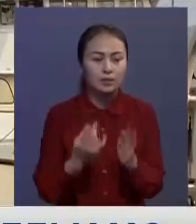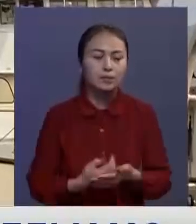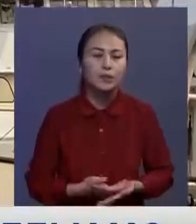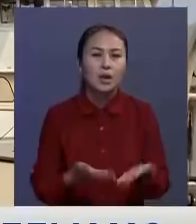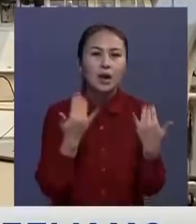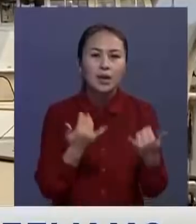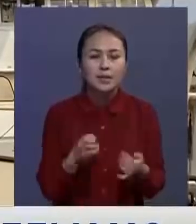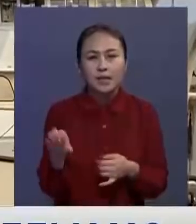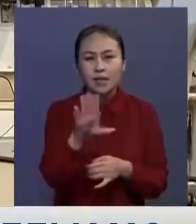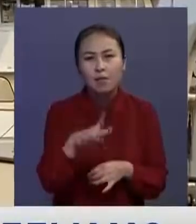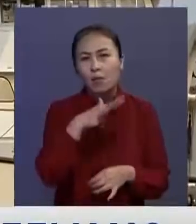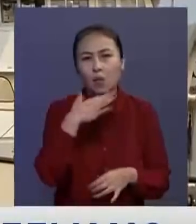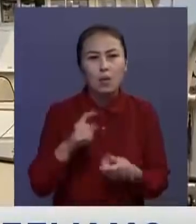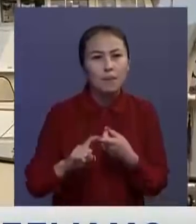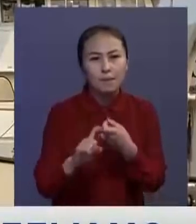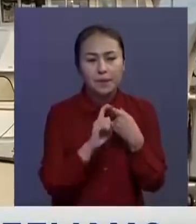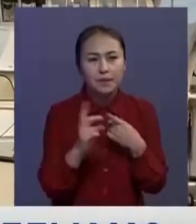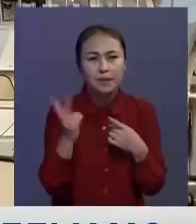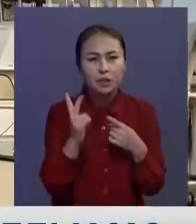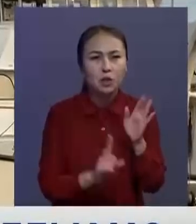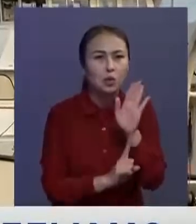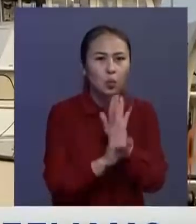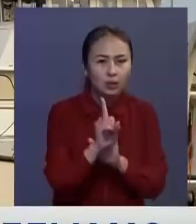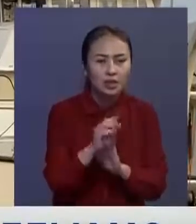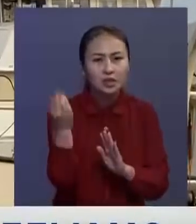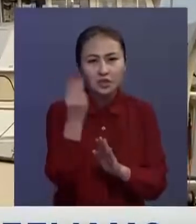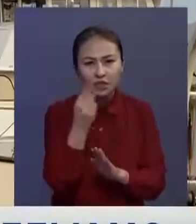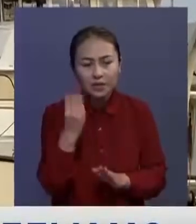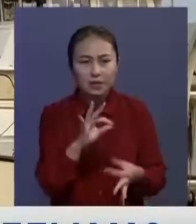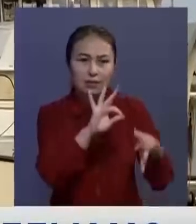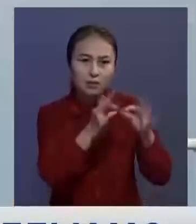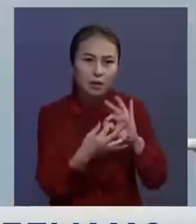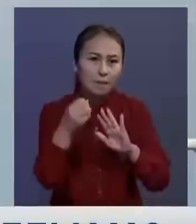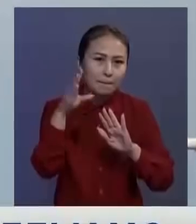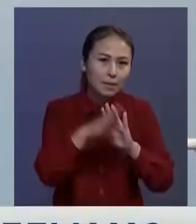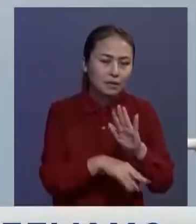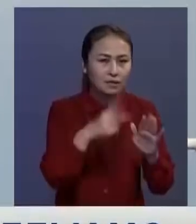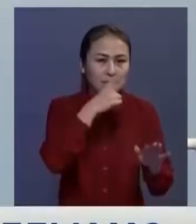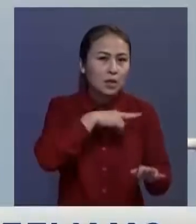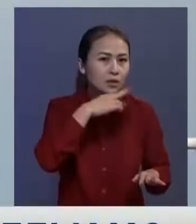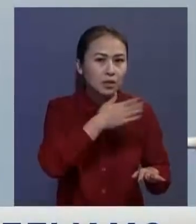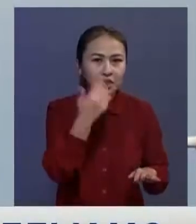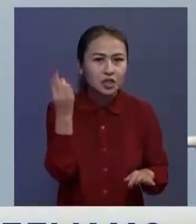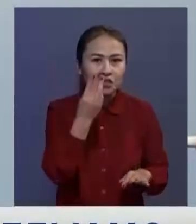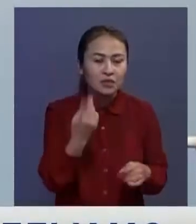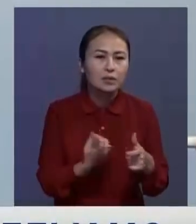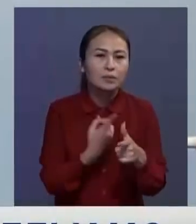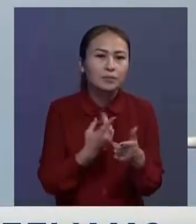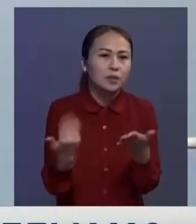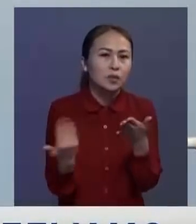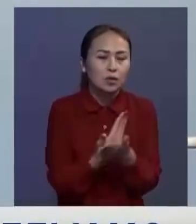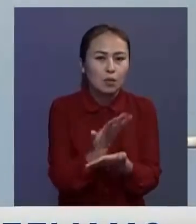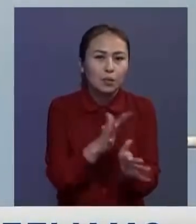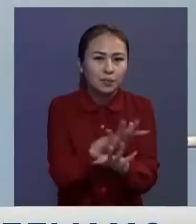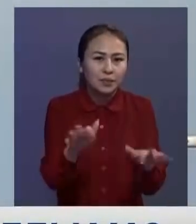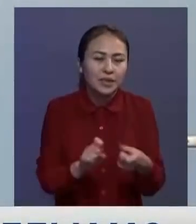Қазір Еуропаның көбелінде үндеттің екінші толқыны басталды. Алайда Швейтседі деректердің күрт артуы байқалымайды. Швейт мәддейлі жақтастарының айтуынша, бұл